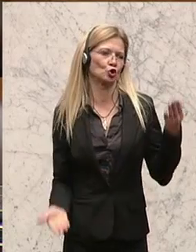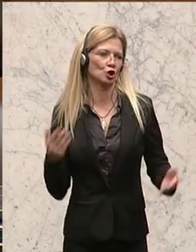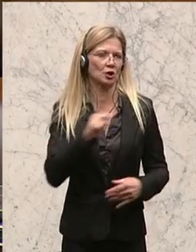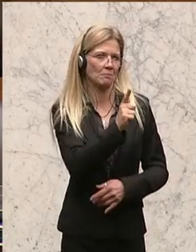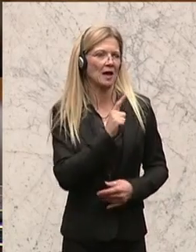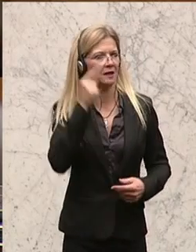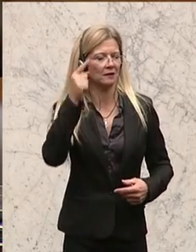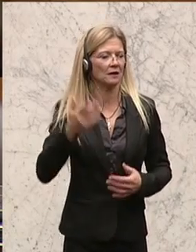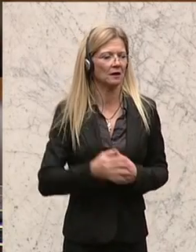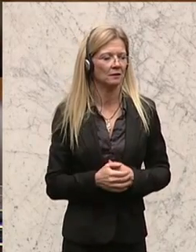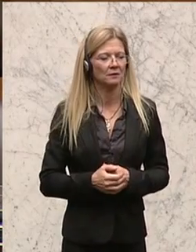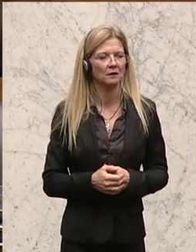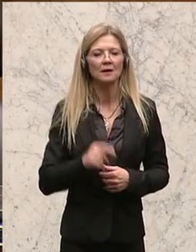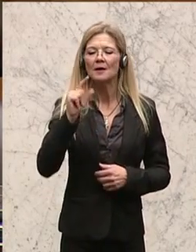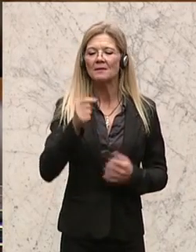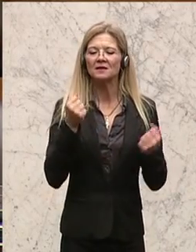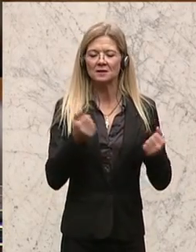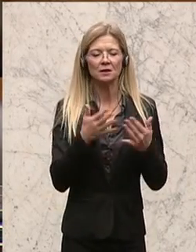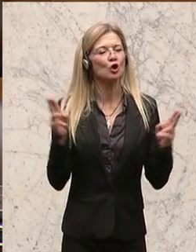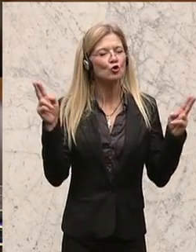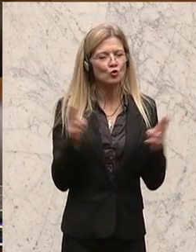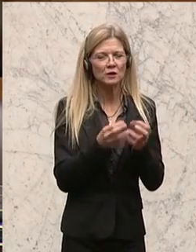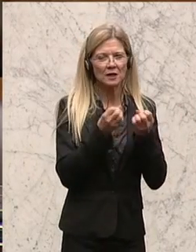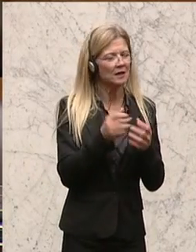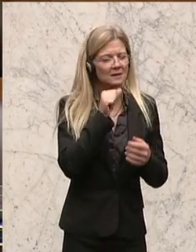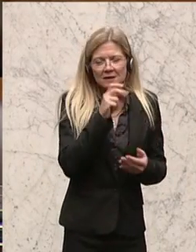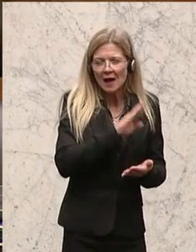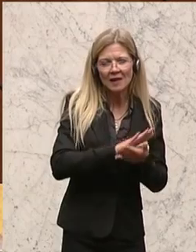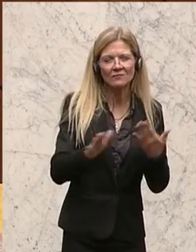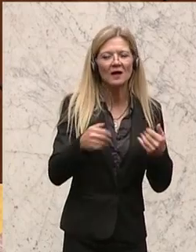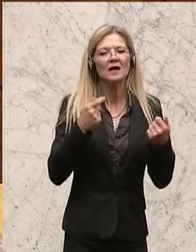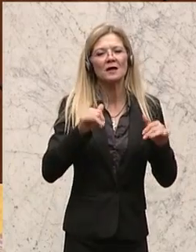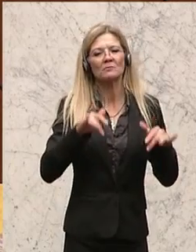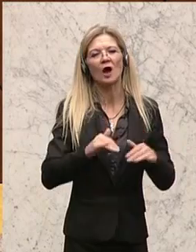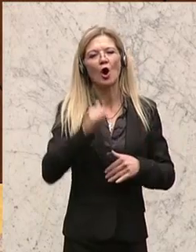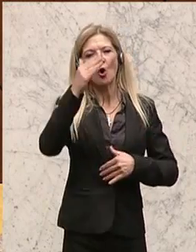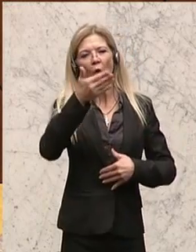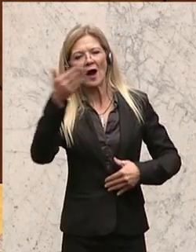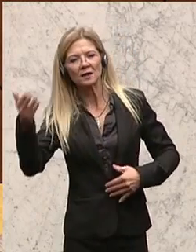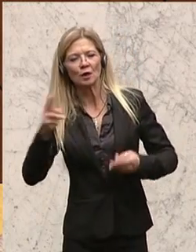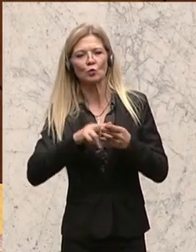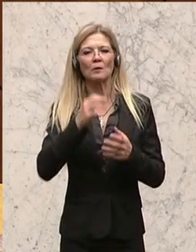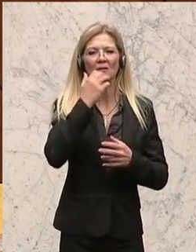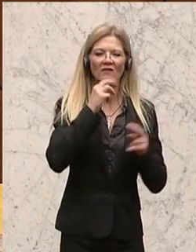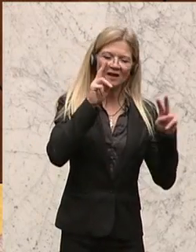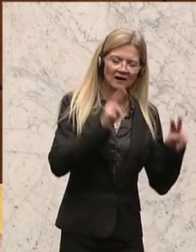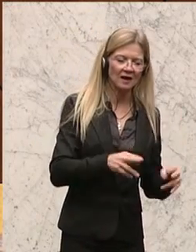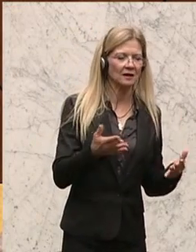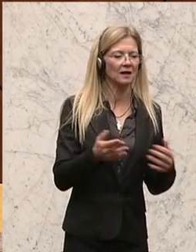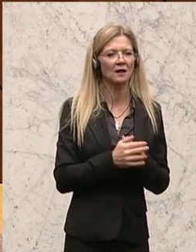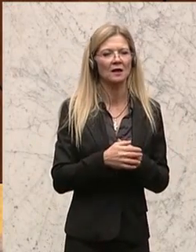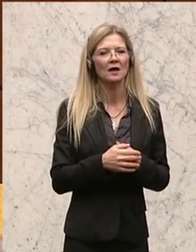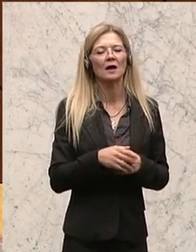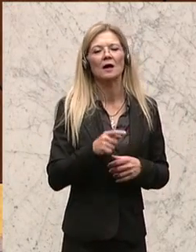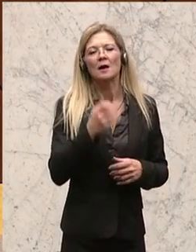Zur Mindestsicherung, ganz kurz erklärt, ist nicht ganz einfach. Es gibt eine hoheitliche, eine privatrechtliche, die privatrechtliche, klammere ich einmal